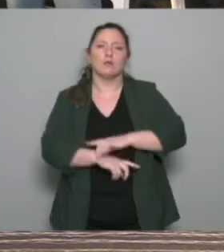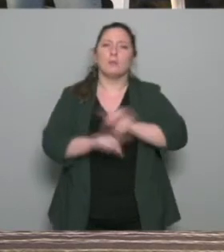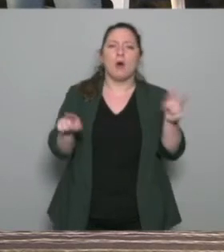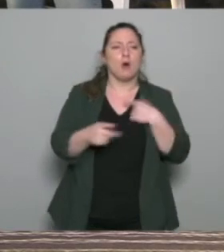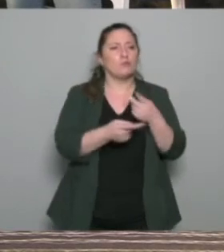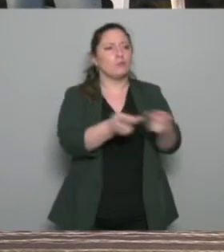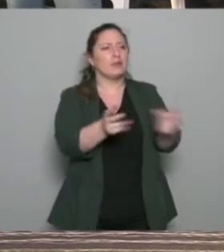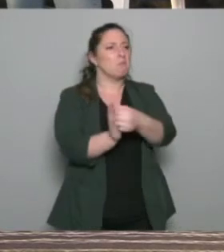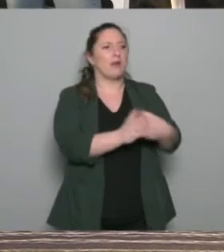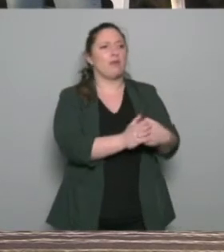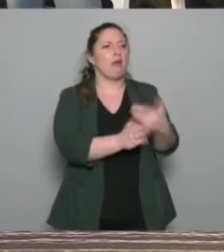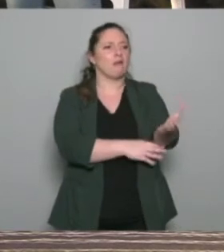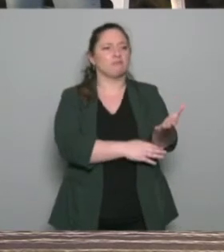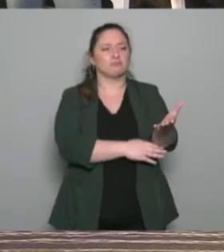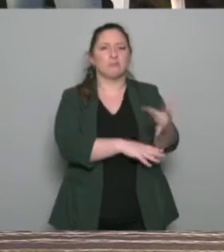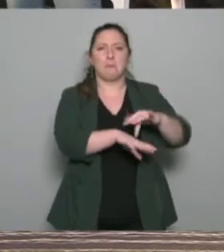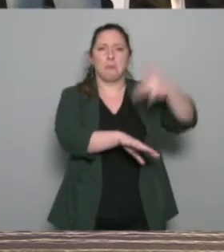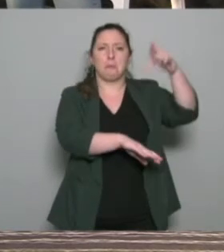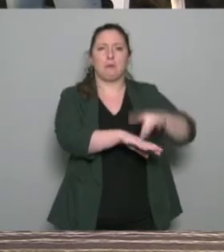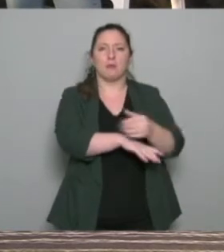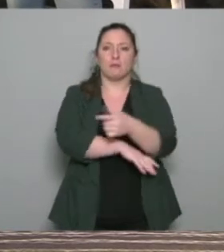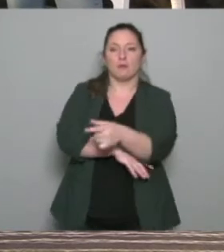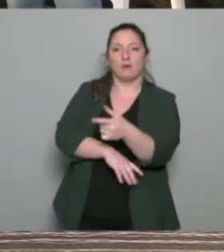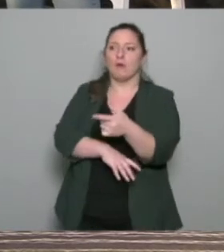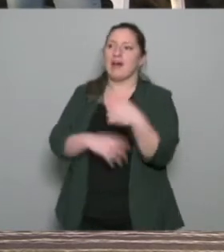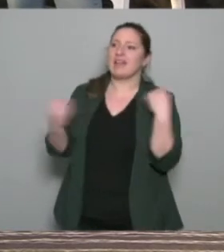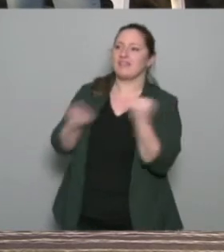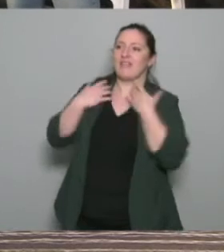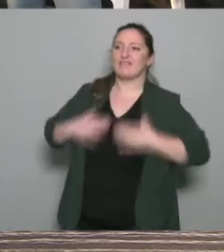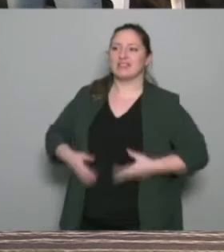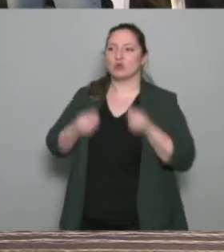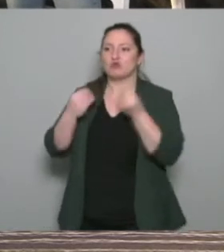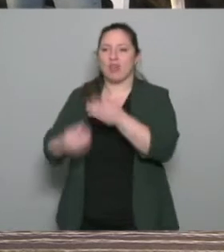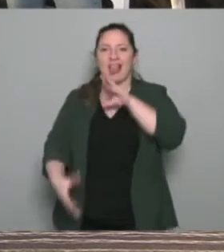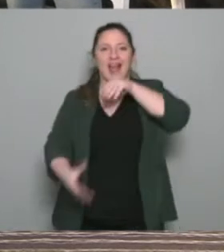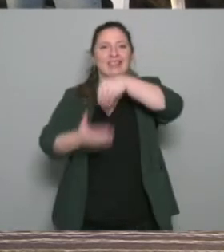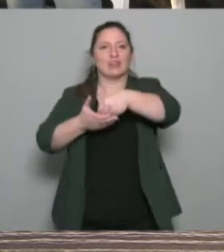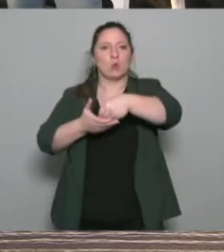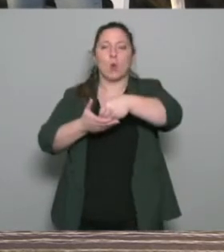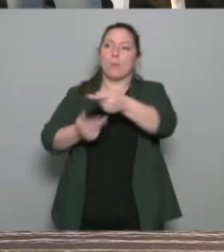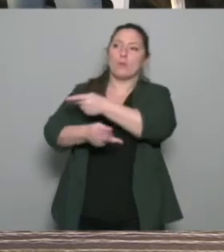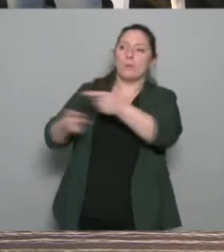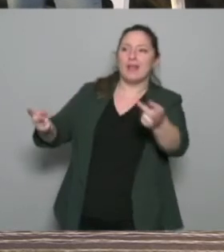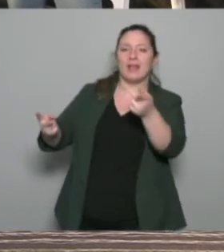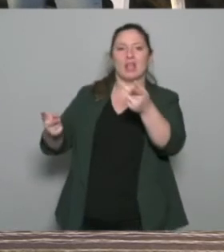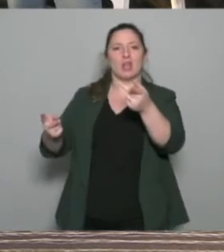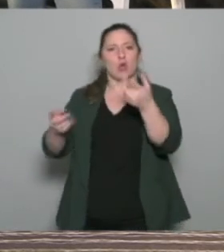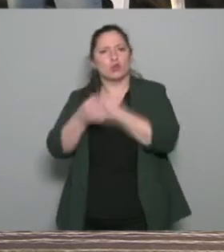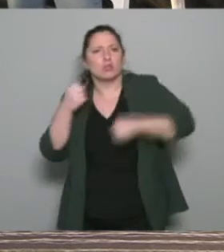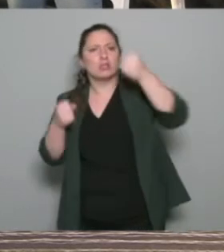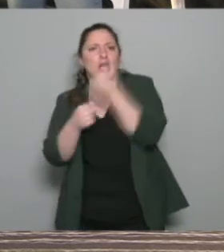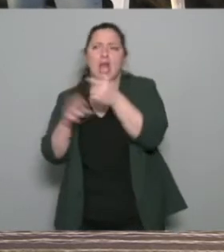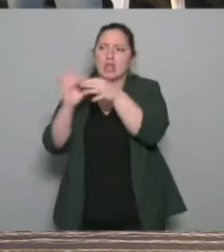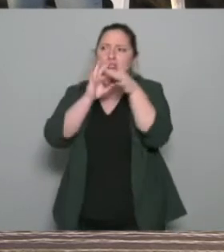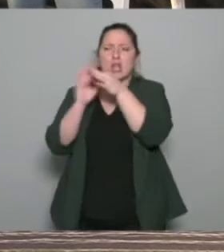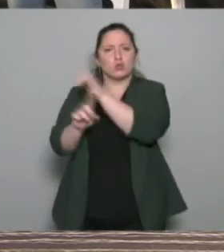public prioritaire. Ce n pas parce que je dis que l'activité physique me permet d'intégrer des publics et je vais créer du lien social,